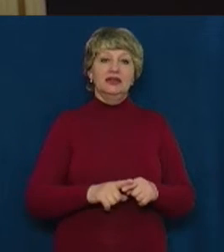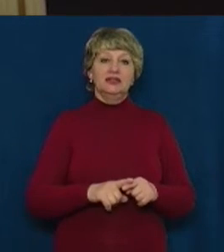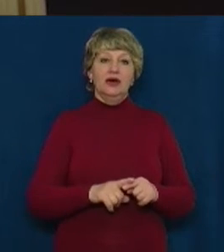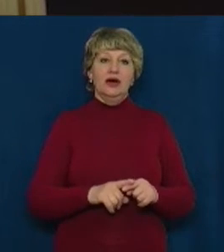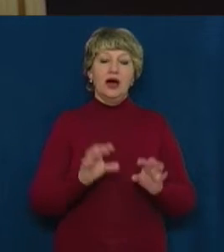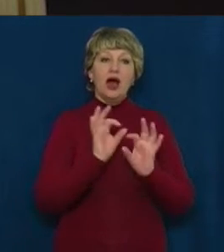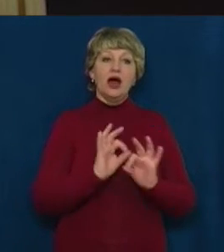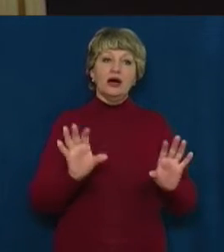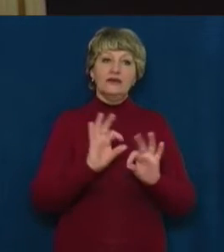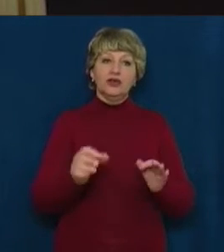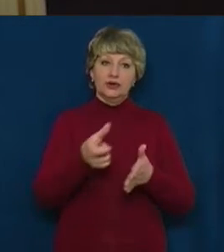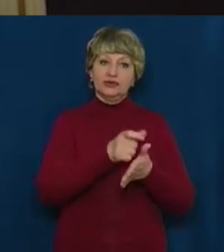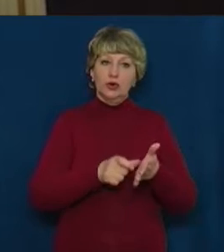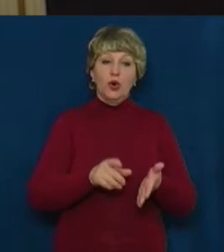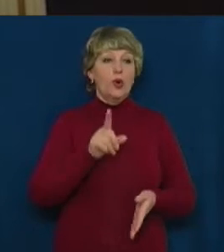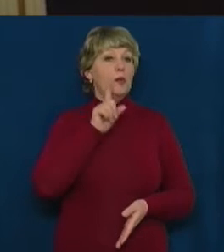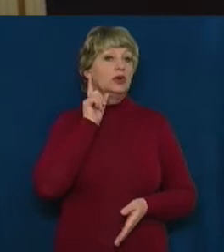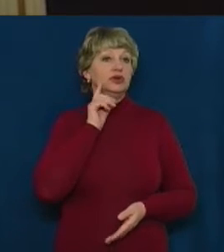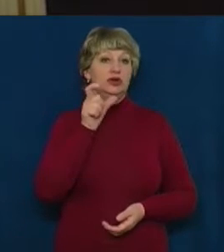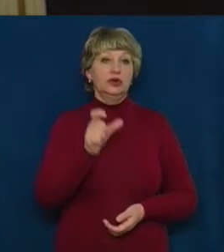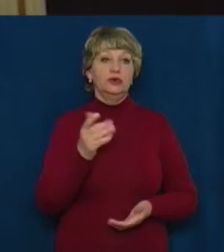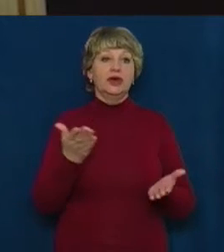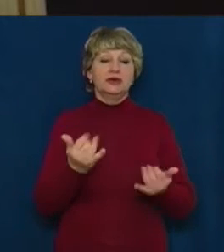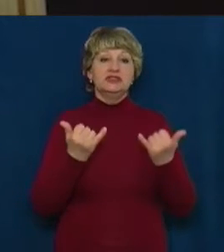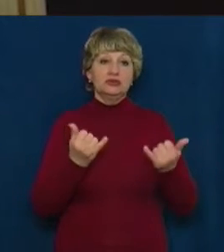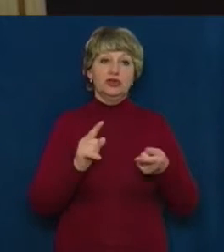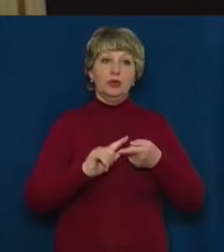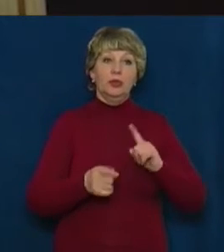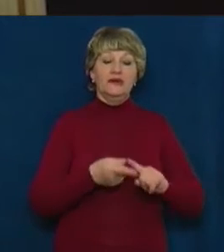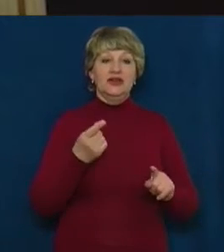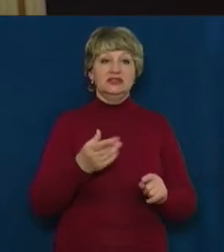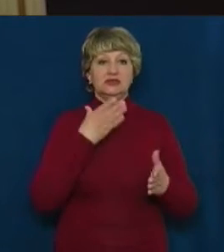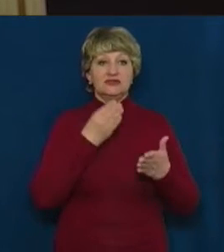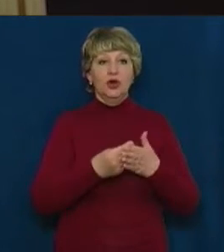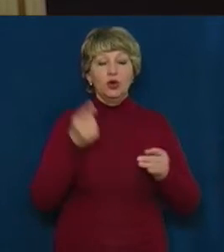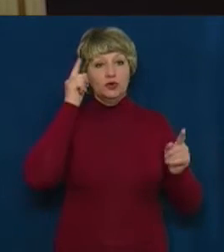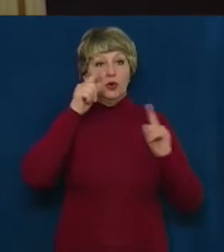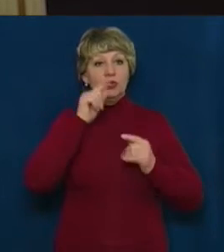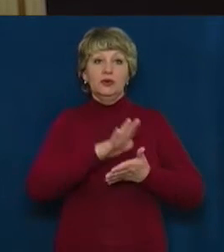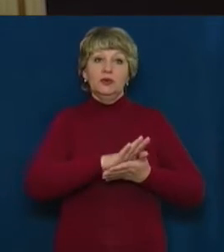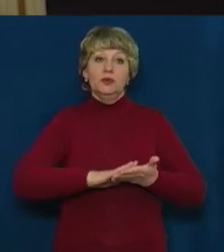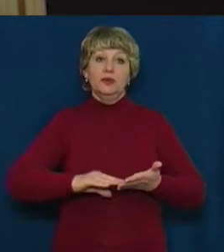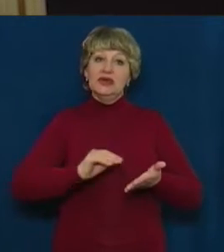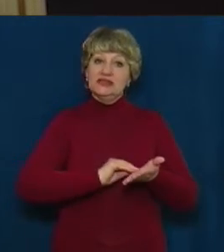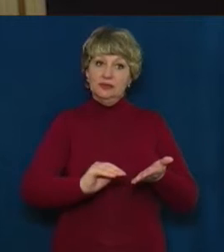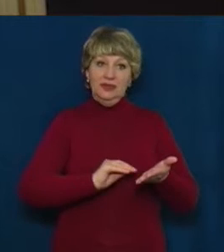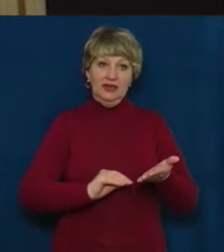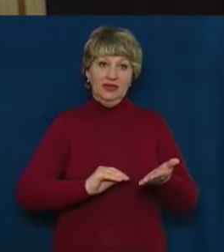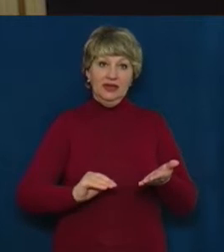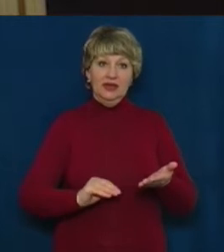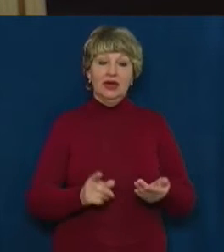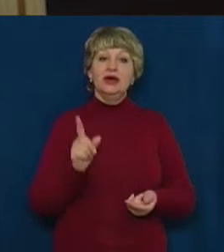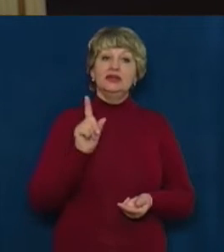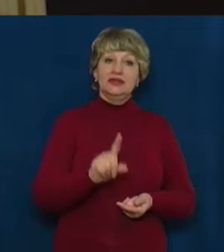ті молоді люди, які сьогодні пов'язують свою творчість із пером, поети молоді, ті, які